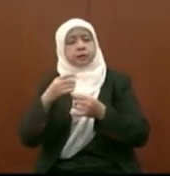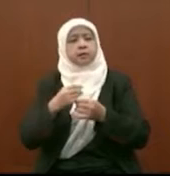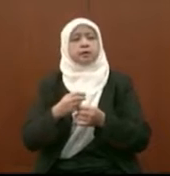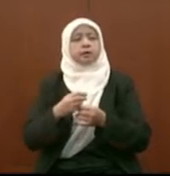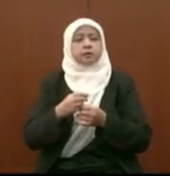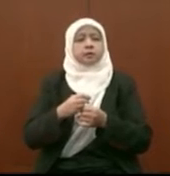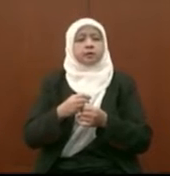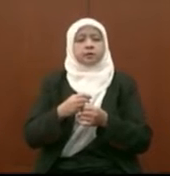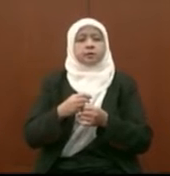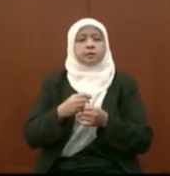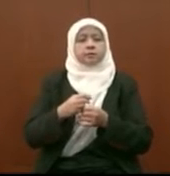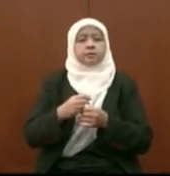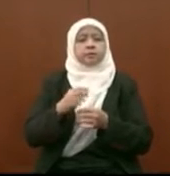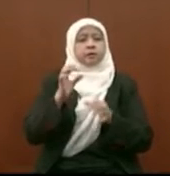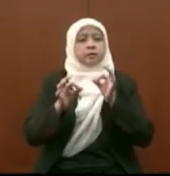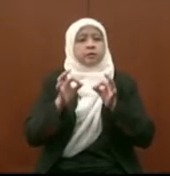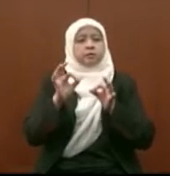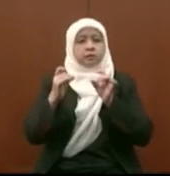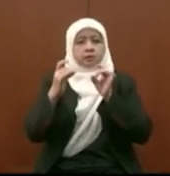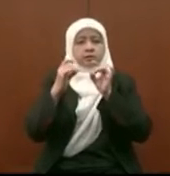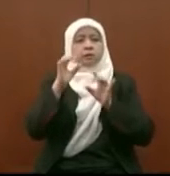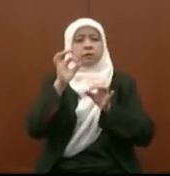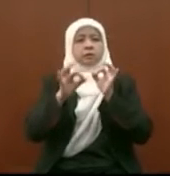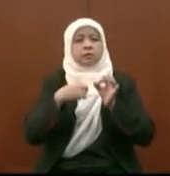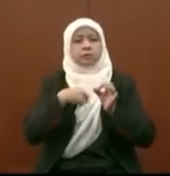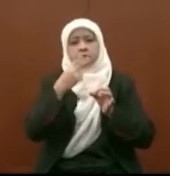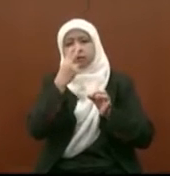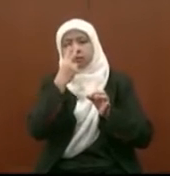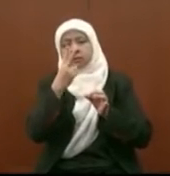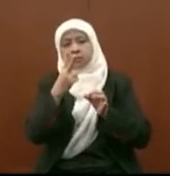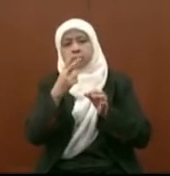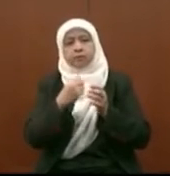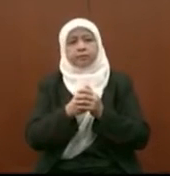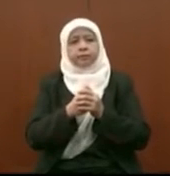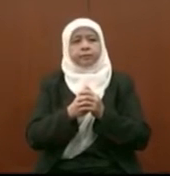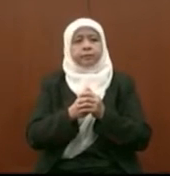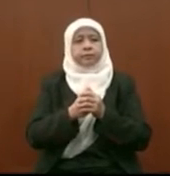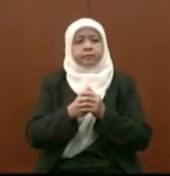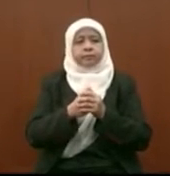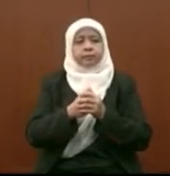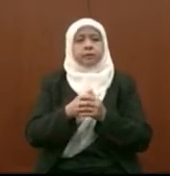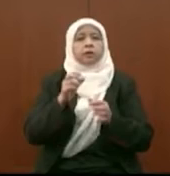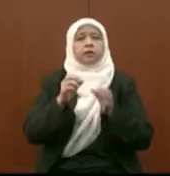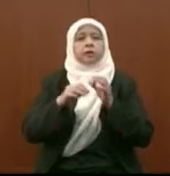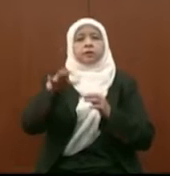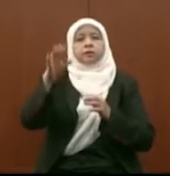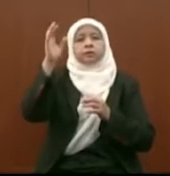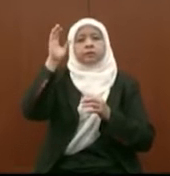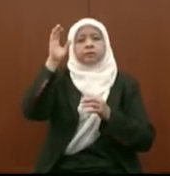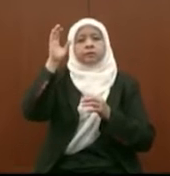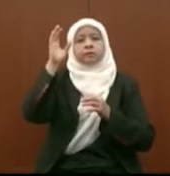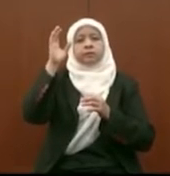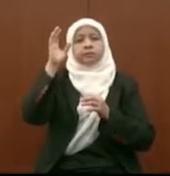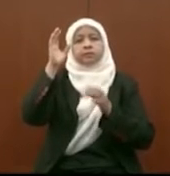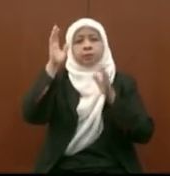kalangan responden ini kalau saya boleh kupas melalui berdasarkan kaum yang